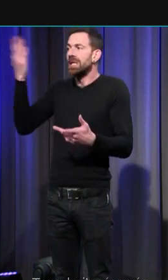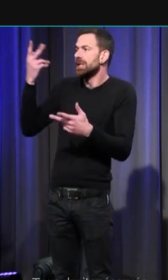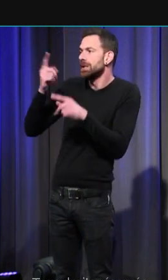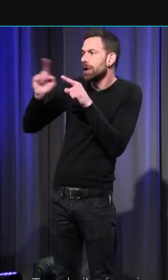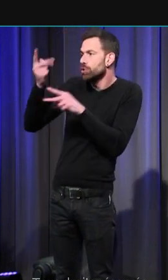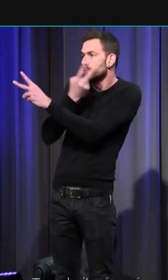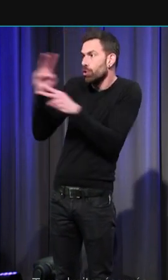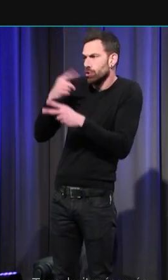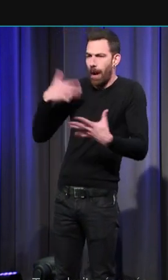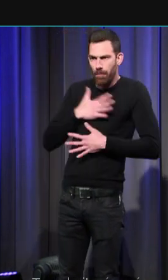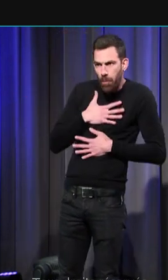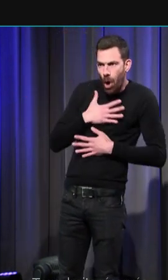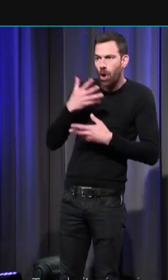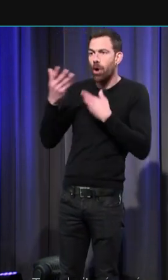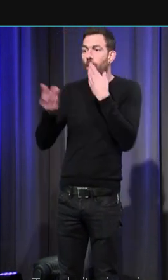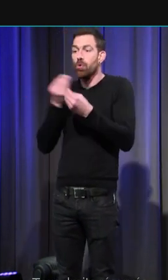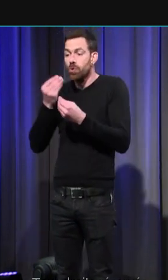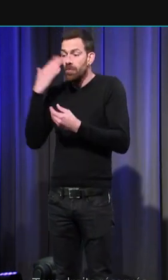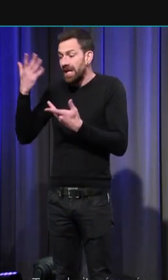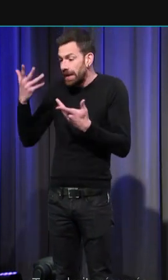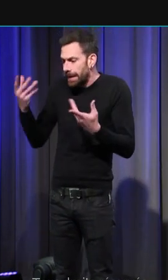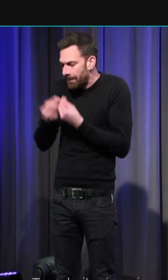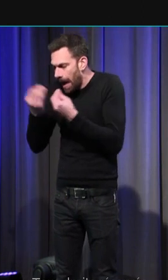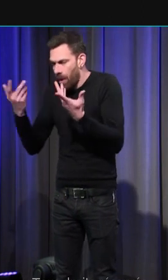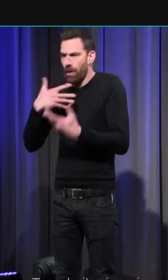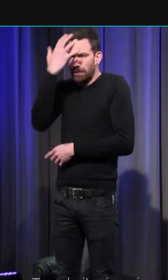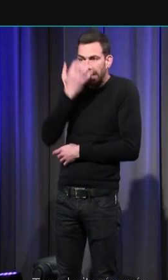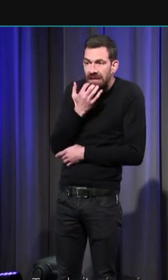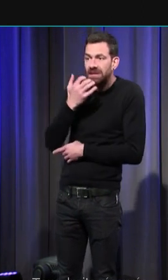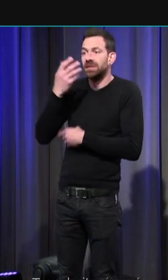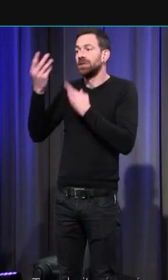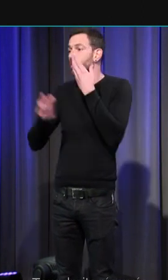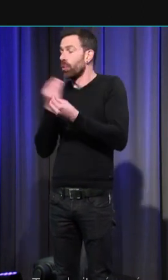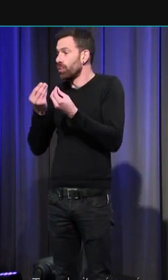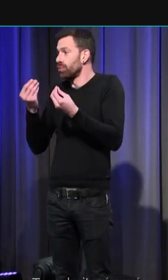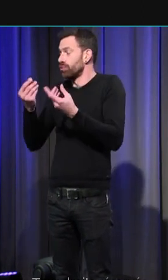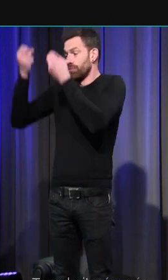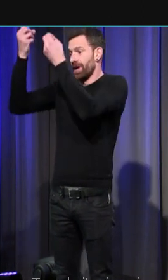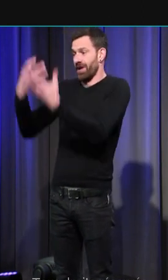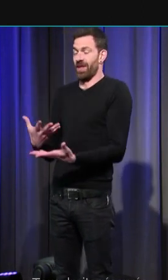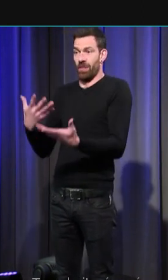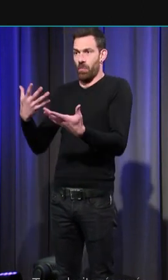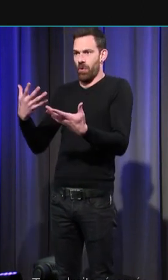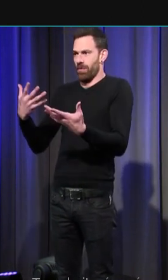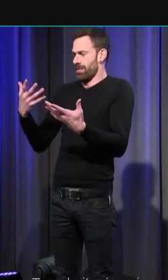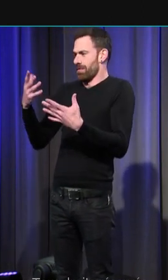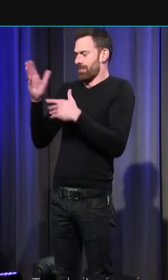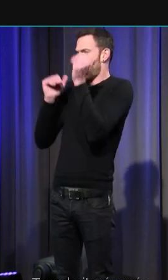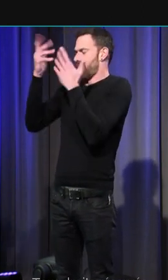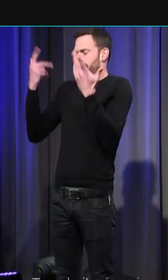de la tristesse face au malheur ou de la joie lorsqu'arrive un événement heureux.